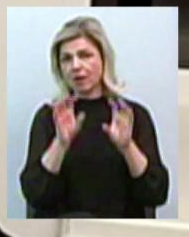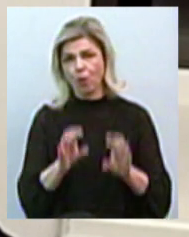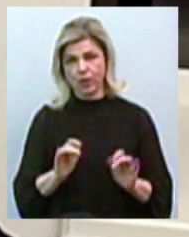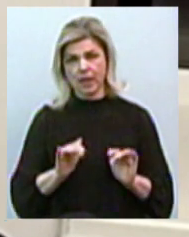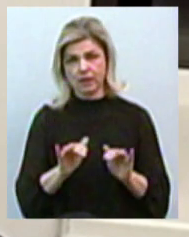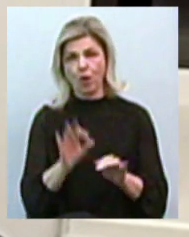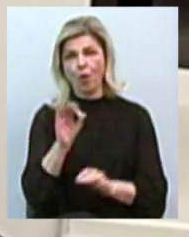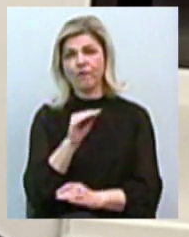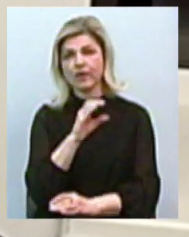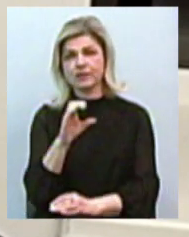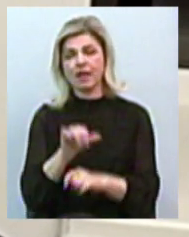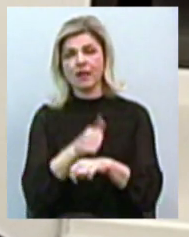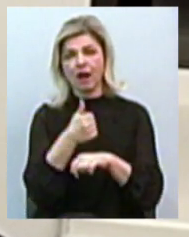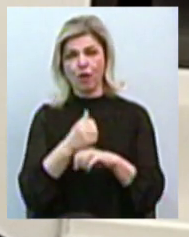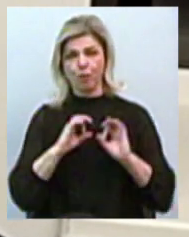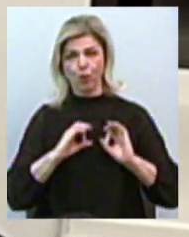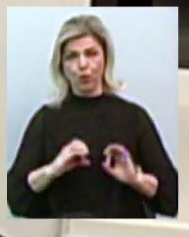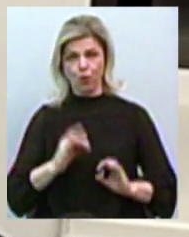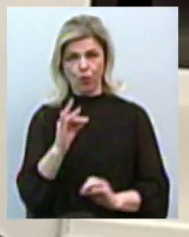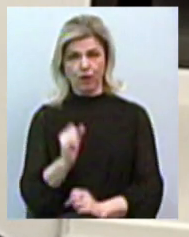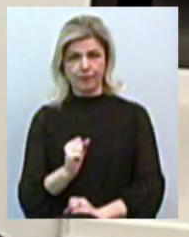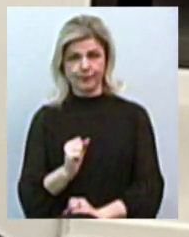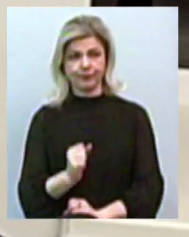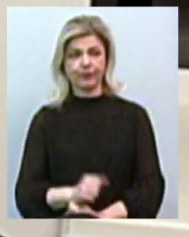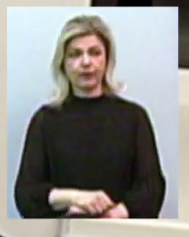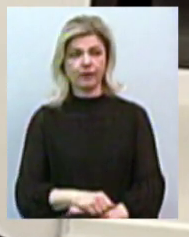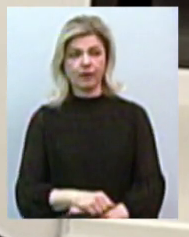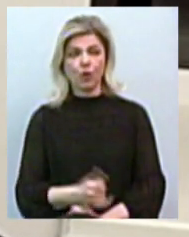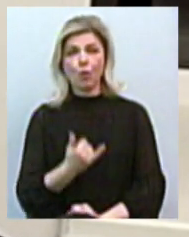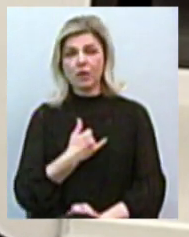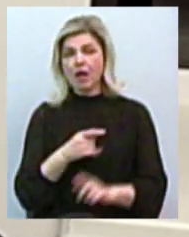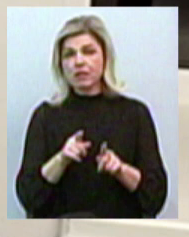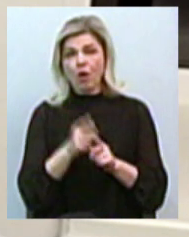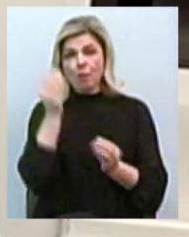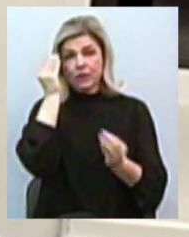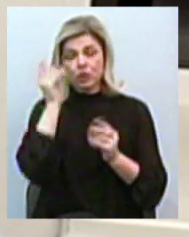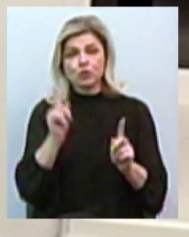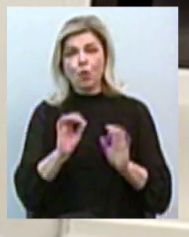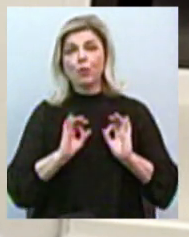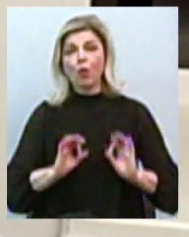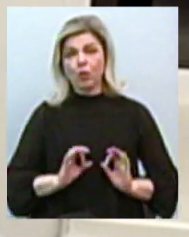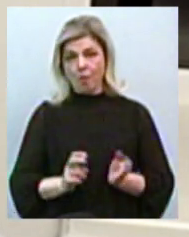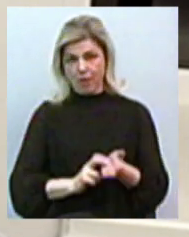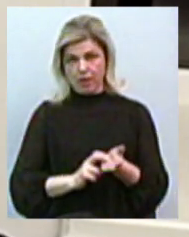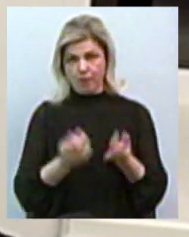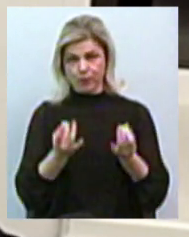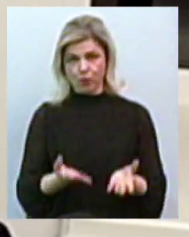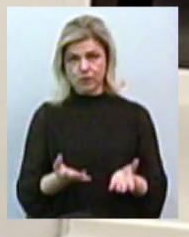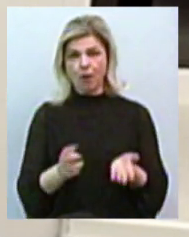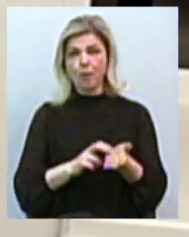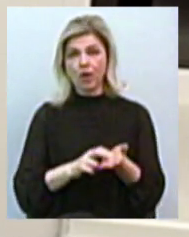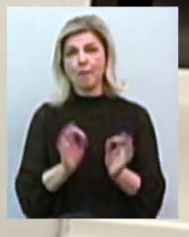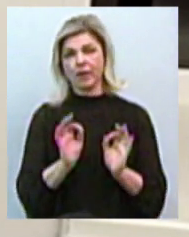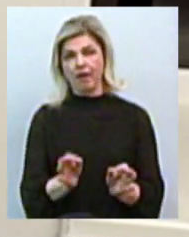Офісу генерального прокурора. У мене складається впечатлення, що вже прокурори бояться просто. Не просто бояться